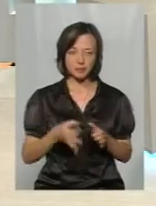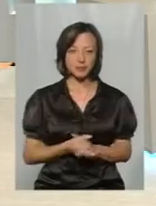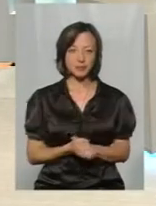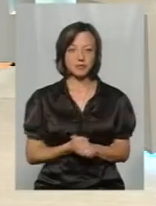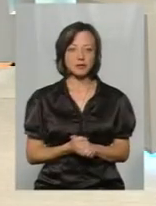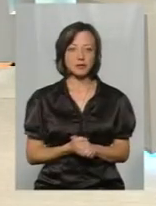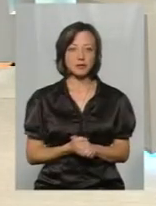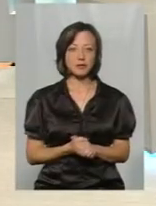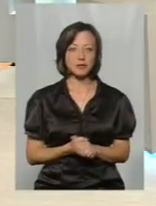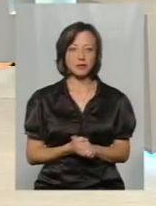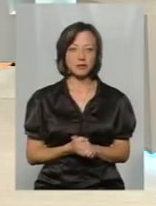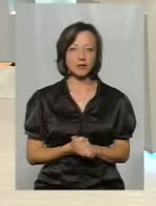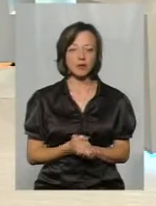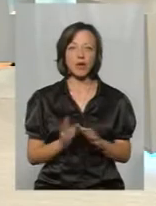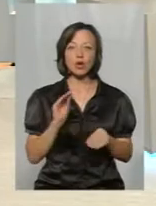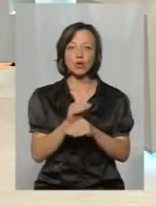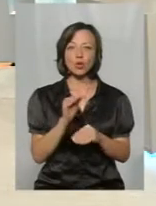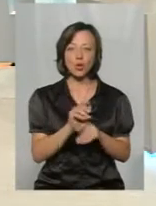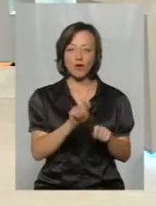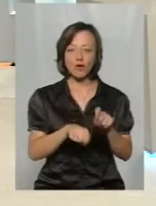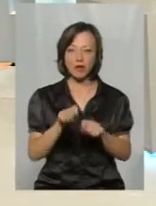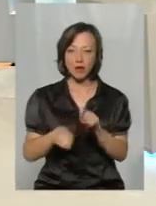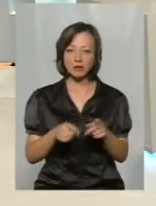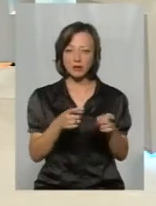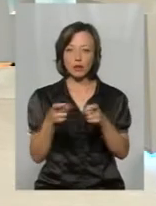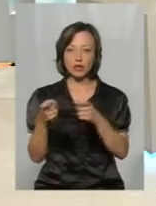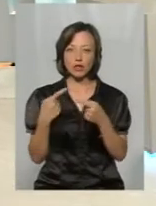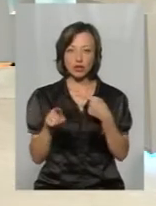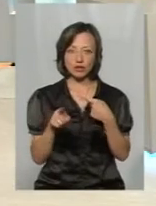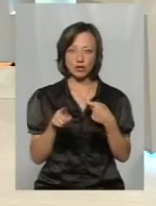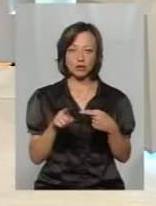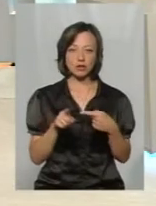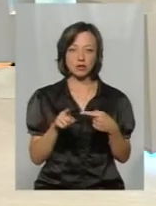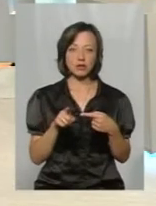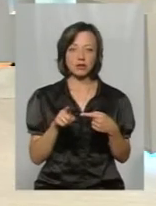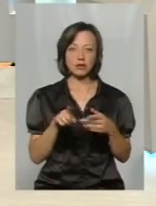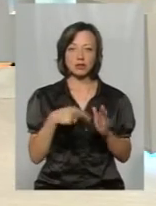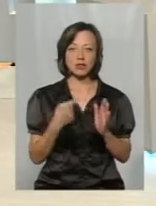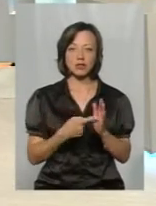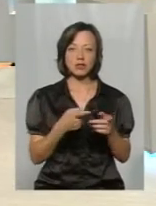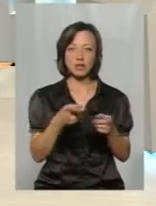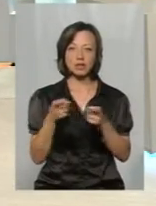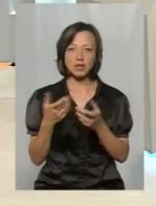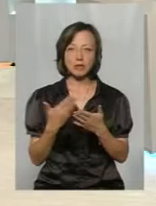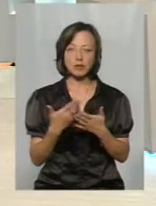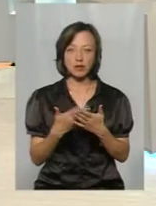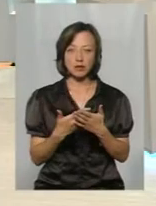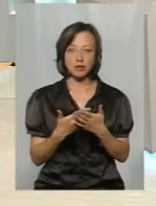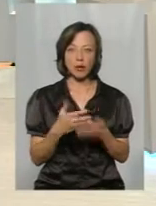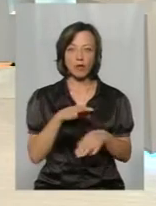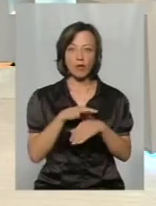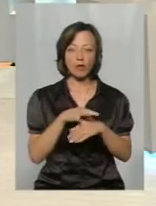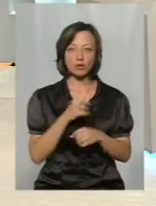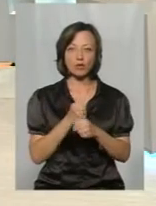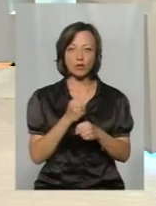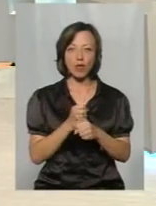А якісь додаткові рейди, можливо, залучаєте інших? Ну, залучаються. Наприклад, проводили